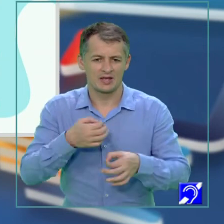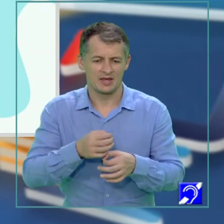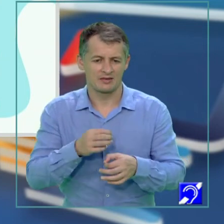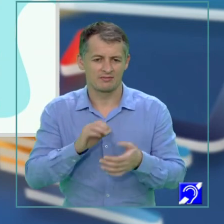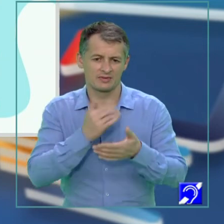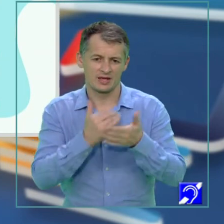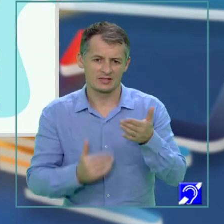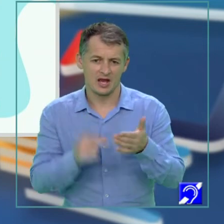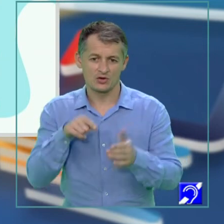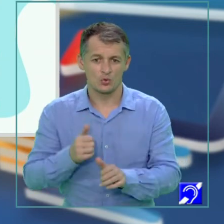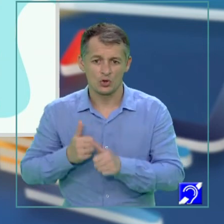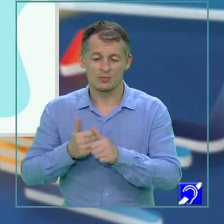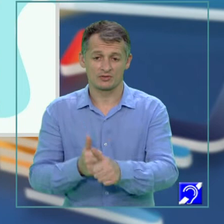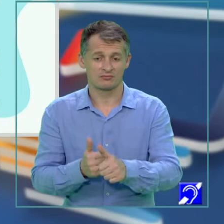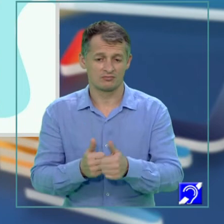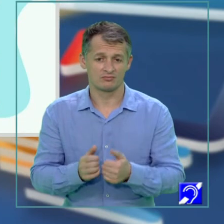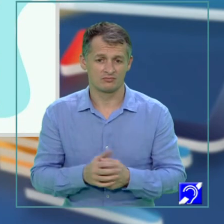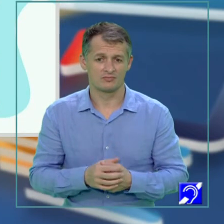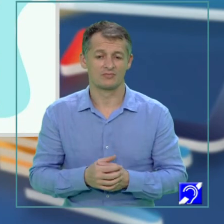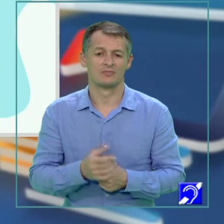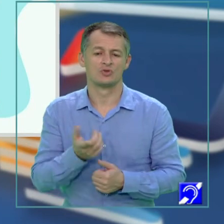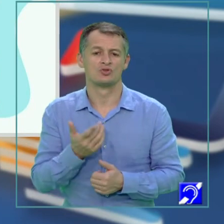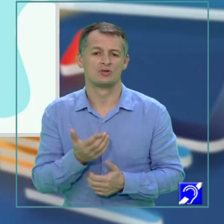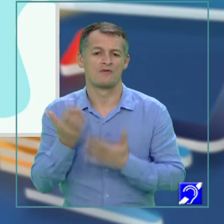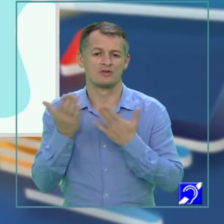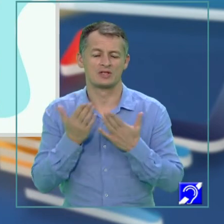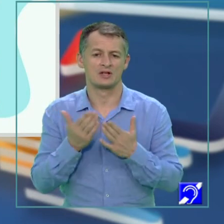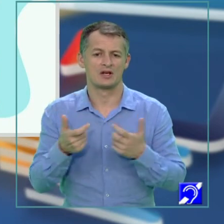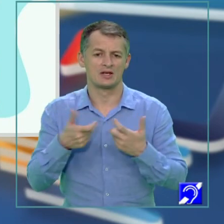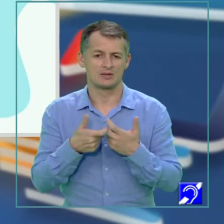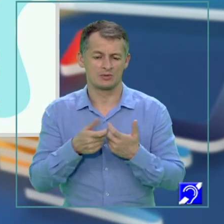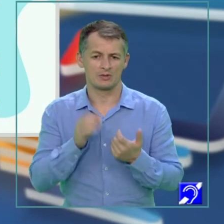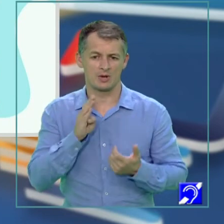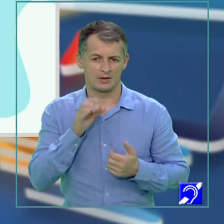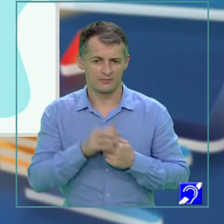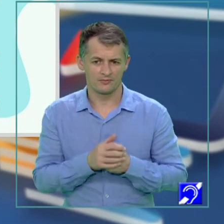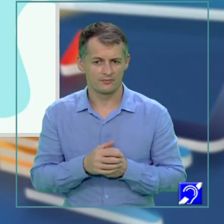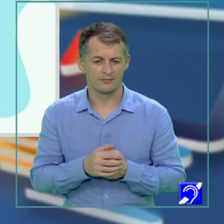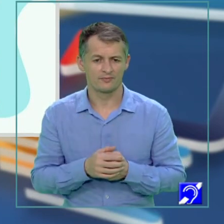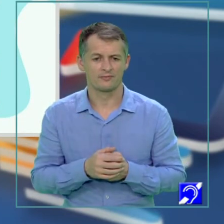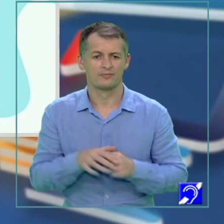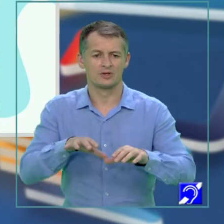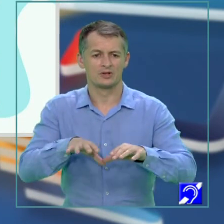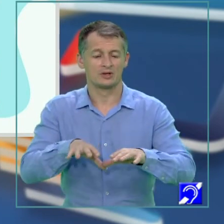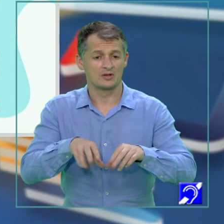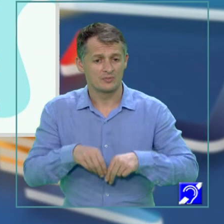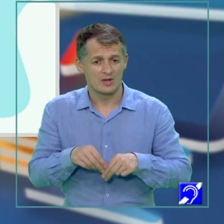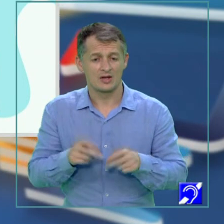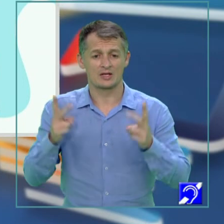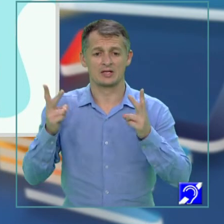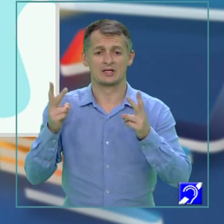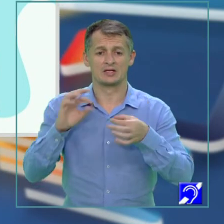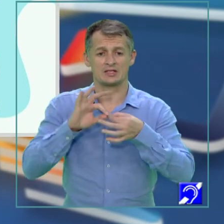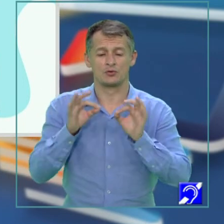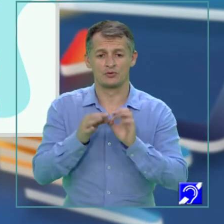exclusiv competența din programa de bacalaureat și anume receptarea adecvată a sensului unui